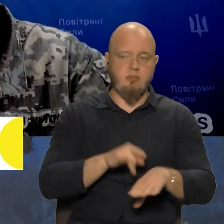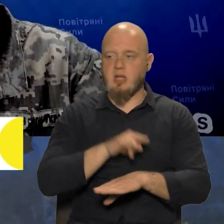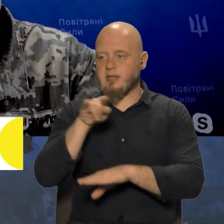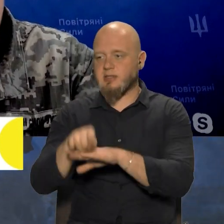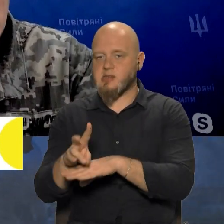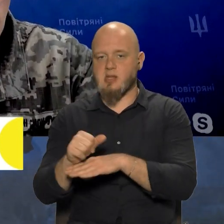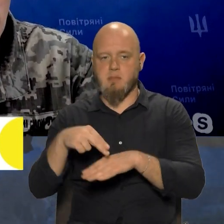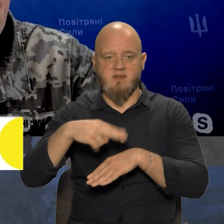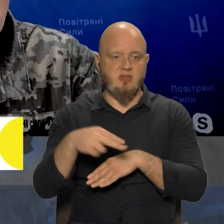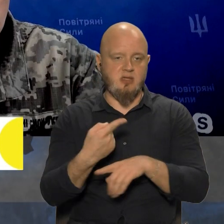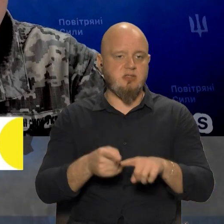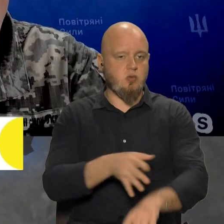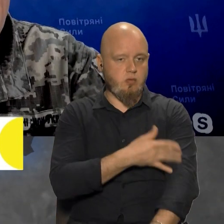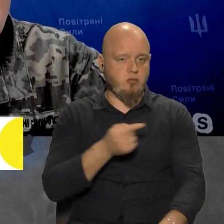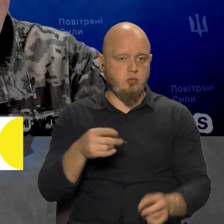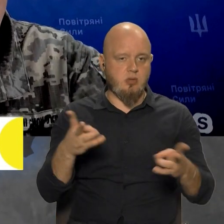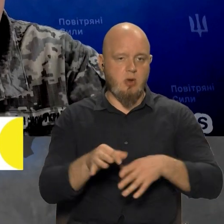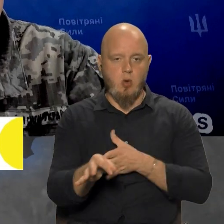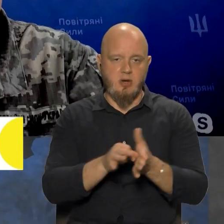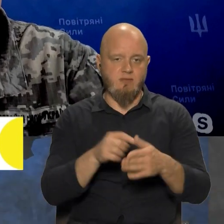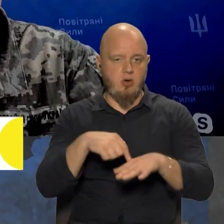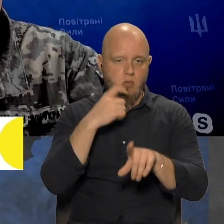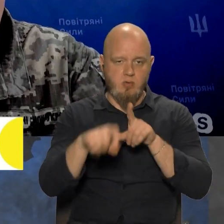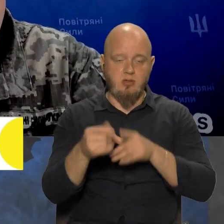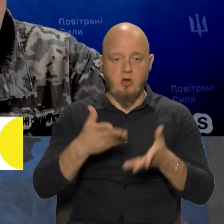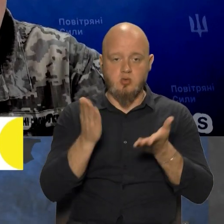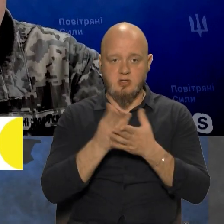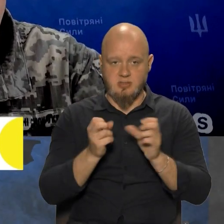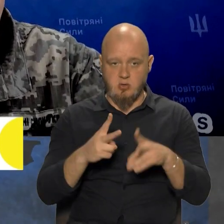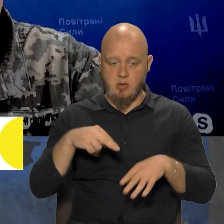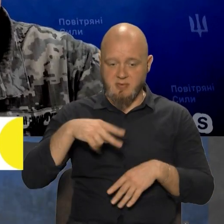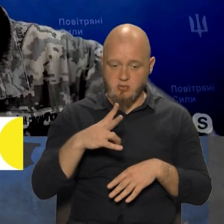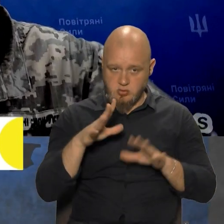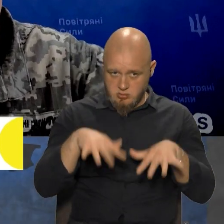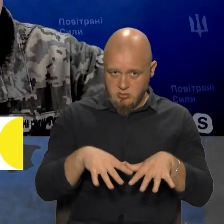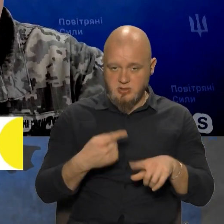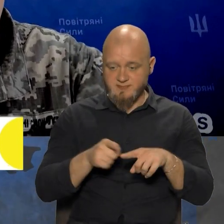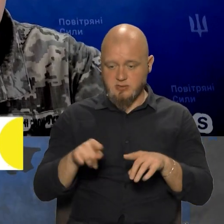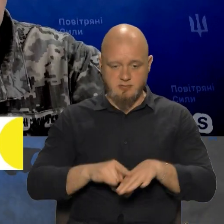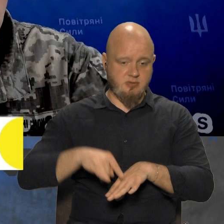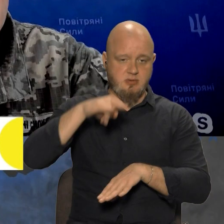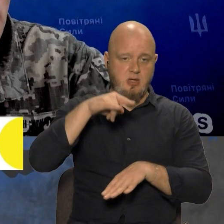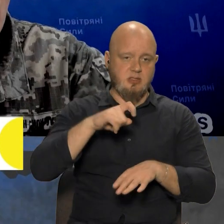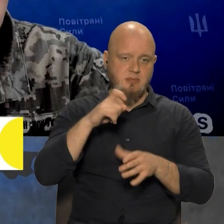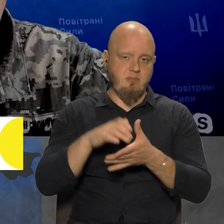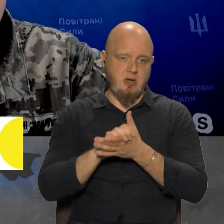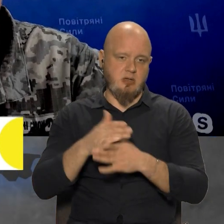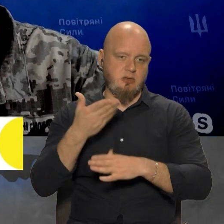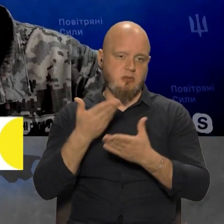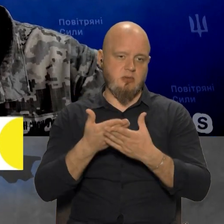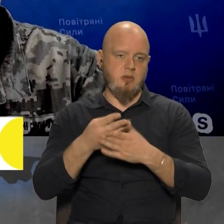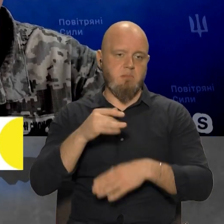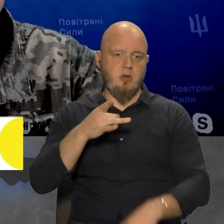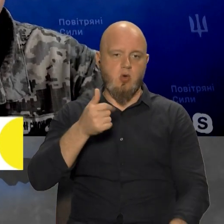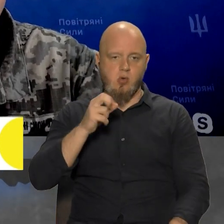на південь. Це довго, тут треба оперативно реагувати. Якщо є загроза на півночі, звідти злітають, скажімо, з Миргорода, з Полтавської області